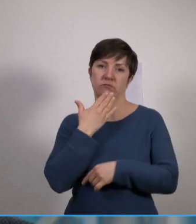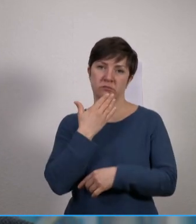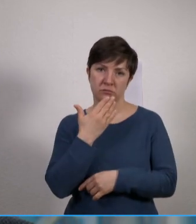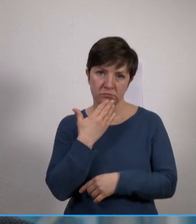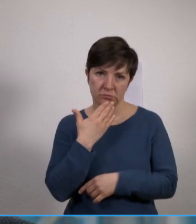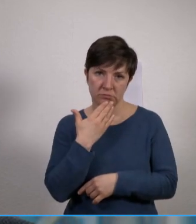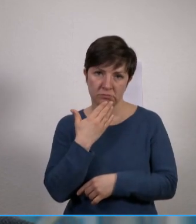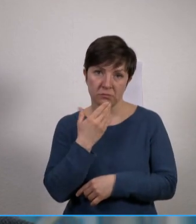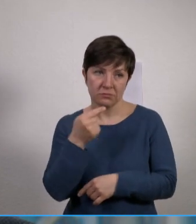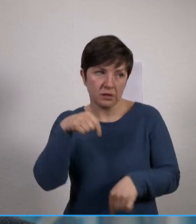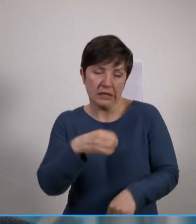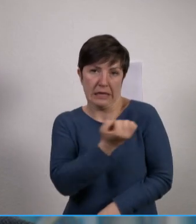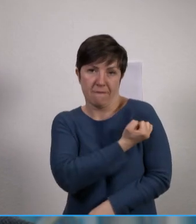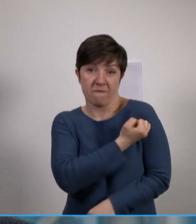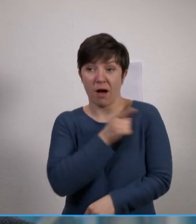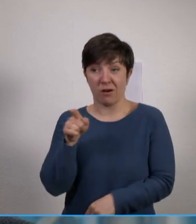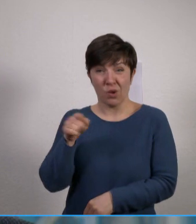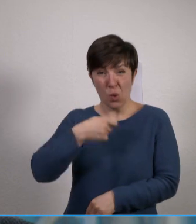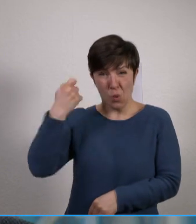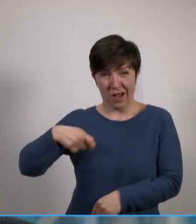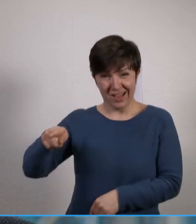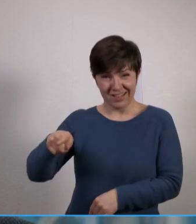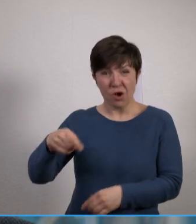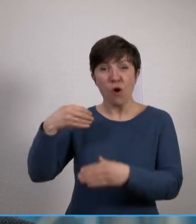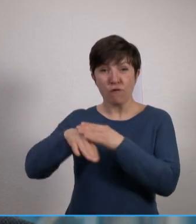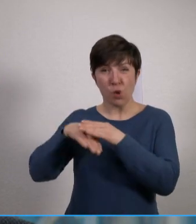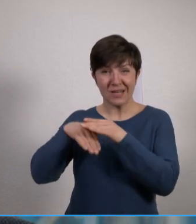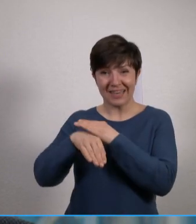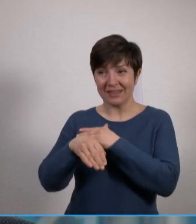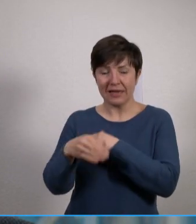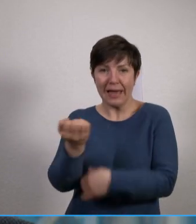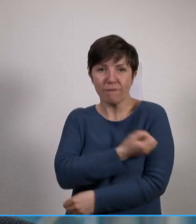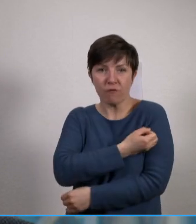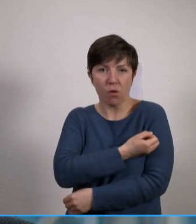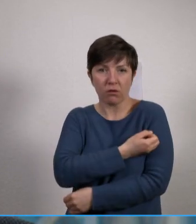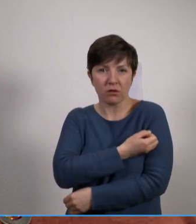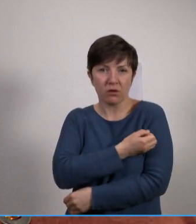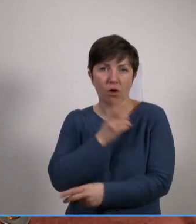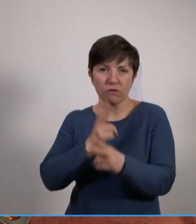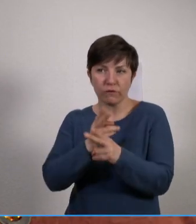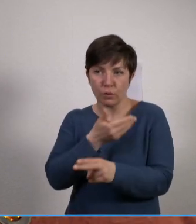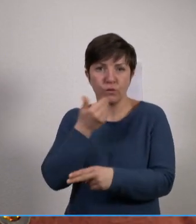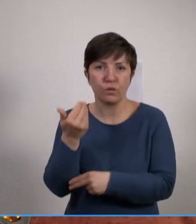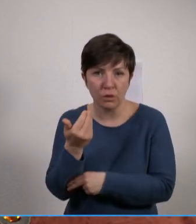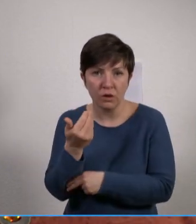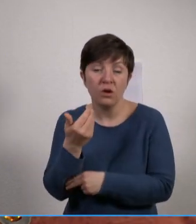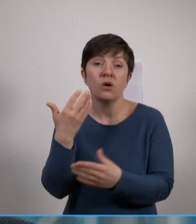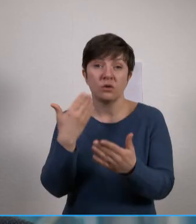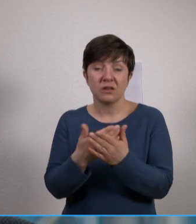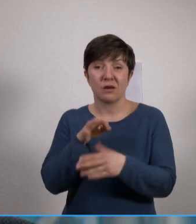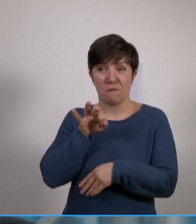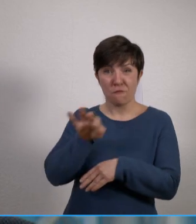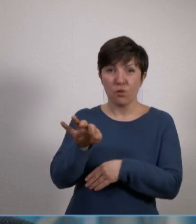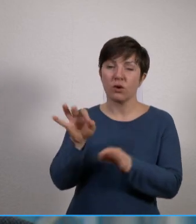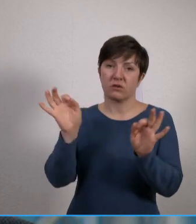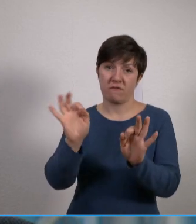es sind halt in der Ukraine bei den Flüchtlingen sehr, sehr viele Ungeimpfte, sodass es hier durchaus wieder sehr schwere Verläufe geben kann. Und wir